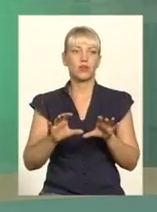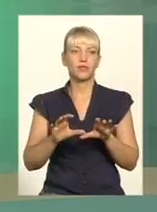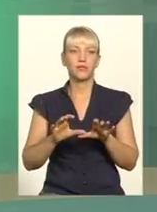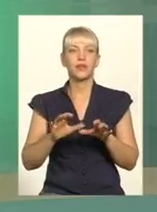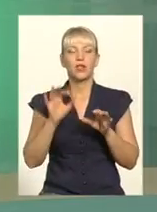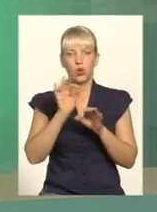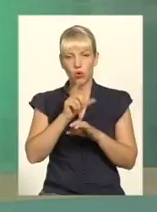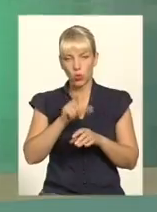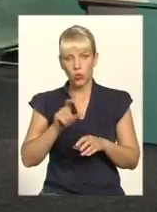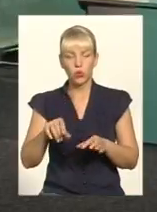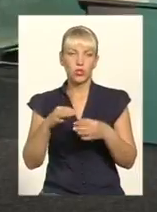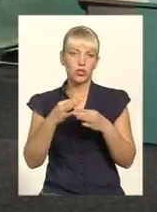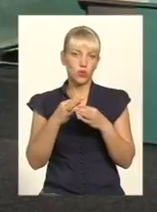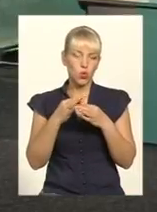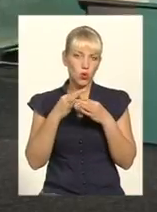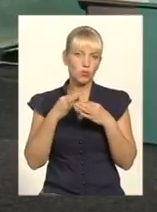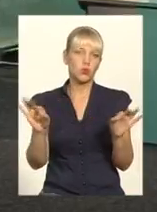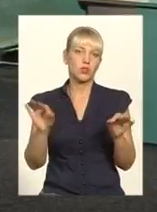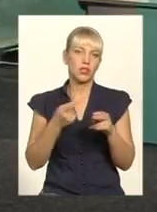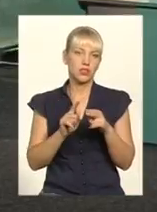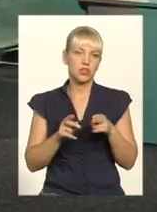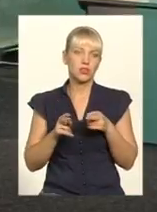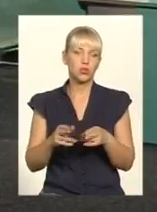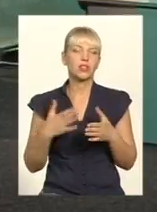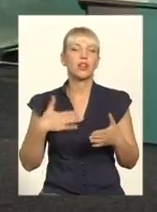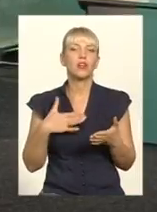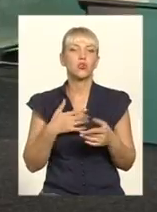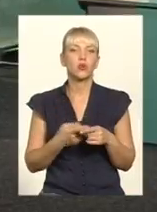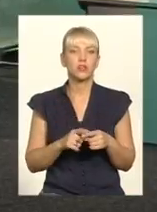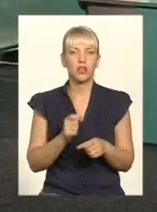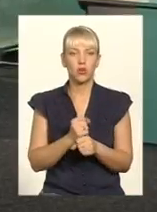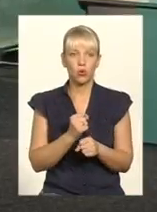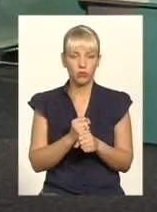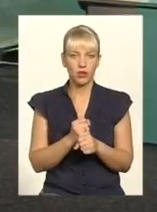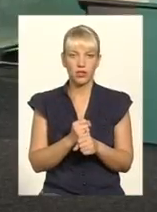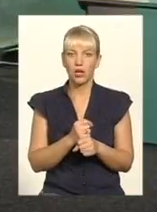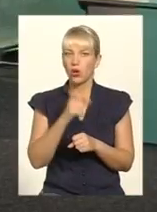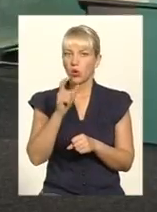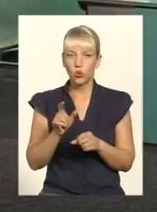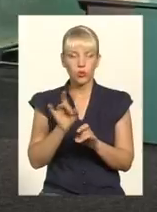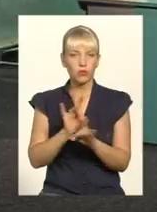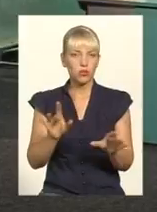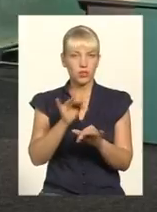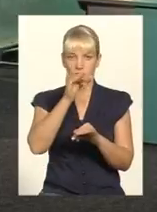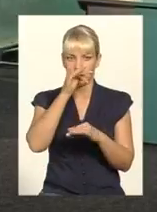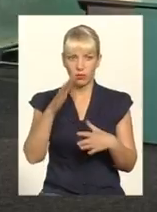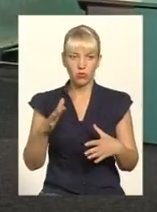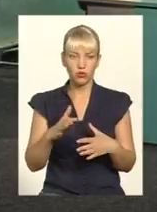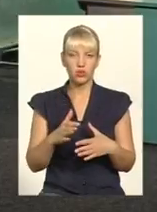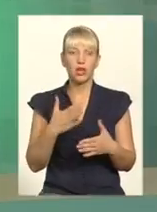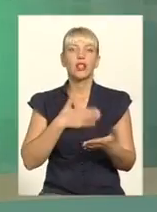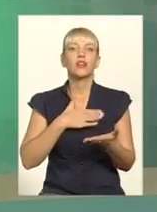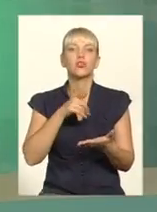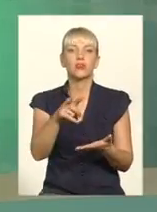допускають скоєння злочин. Для чого вони це роблять? Вони в переважній більшості пояснити не можуть. Для чого він взяв